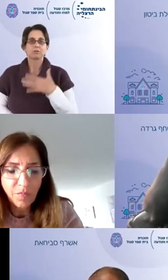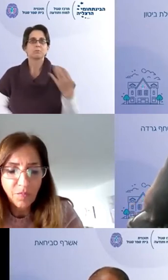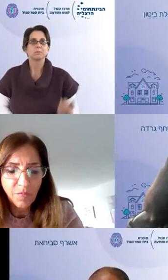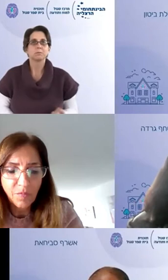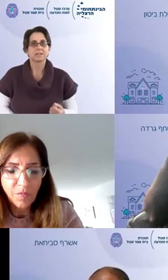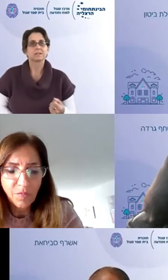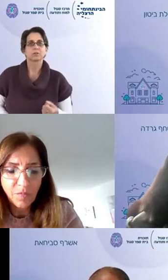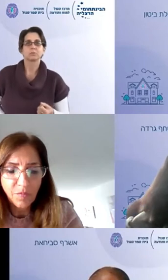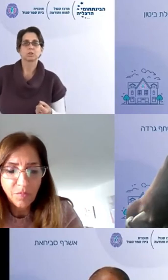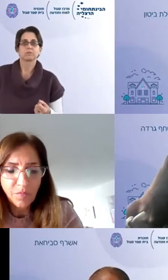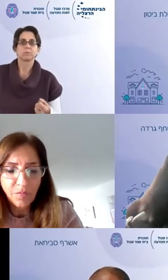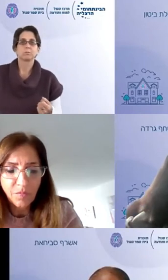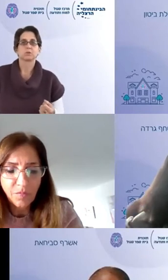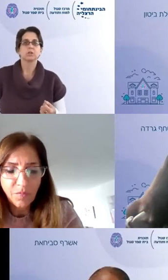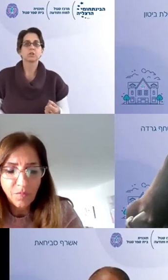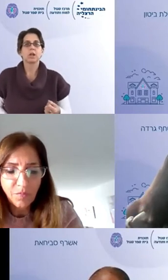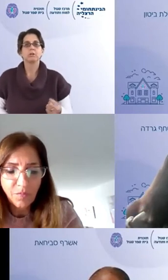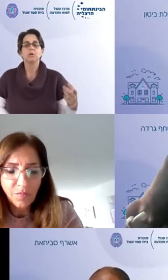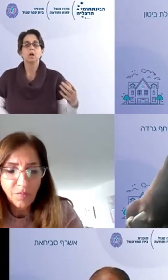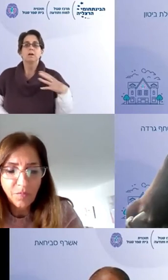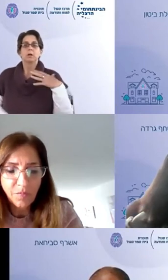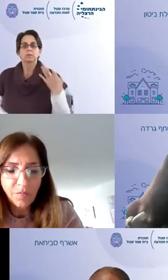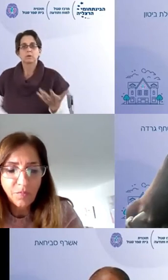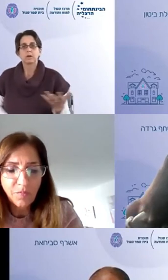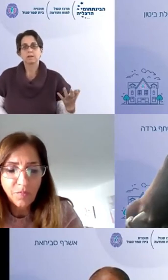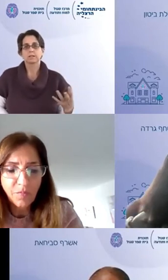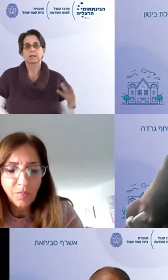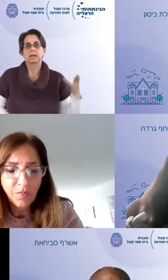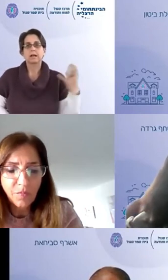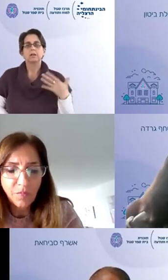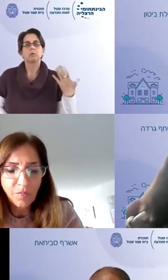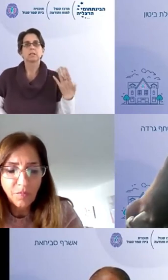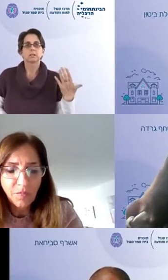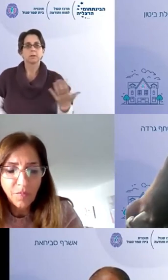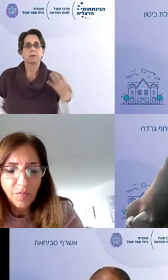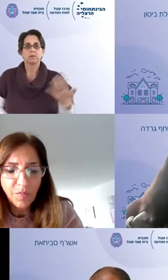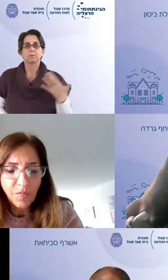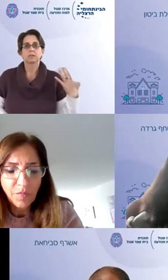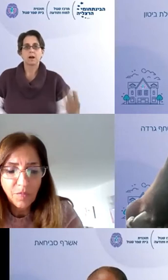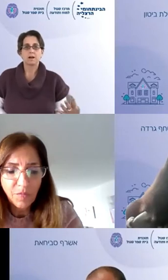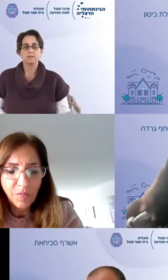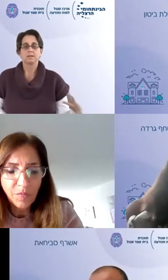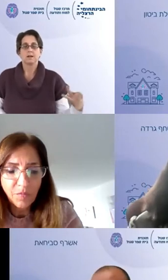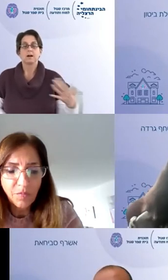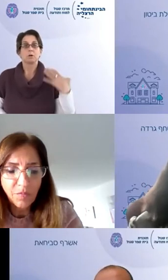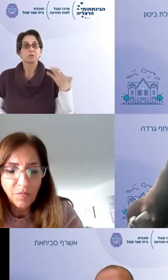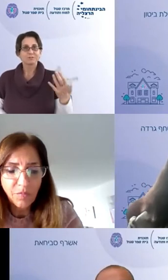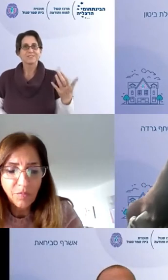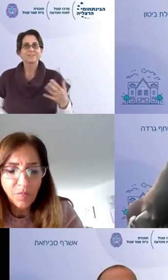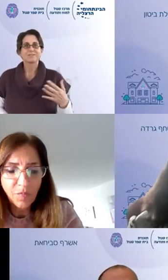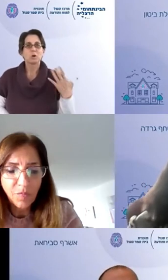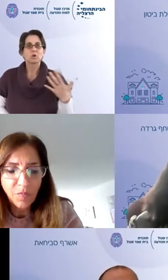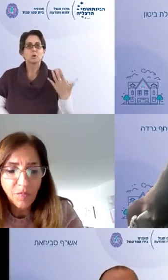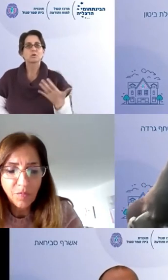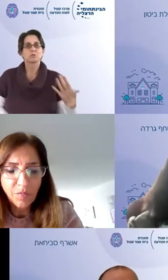ומנהלות מבתי סשר שמשתתפים בתוכנית שלנו ואנחנו נשוחחת אותה איך אנחנו מתקדמים לעזר המסרה המאוד